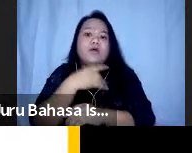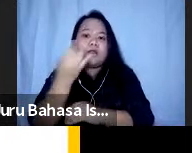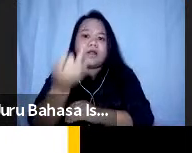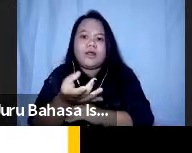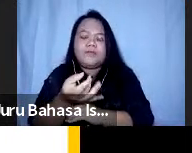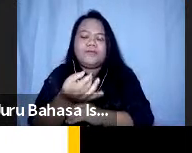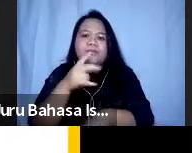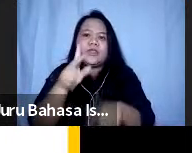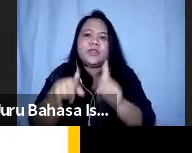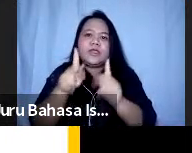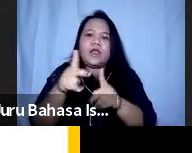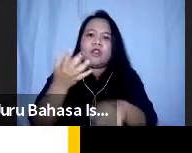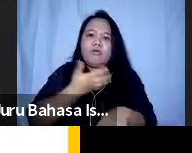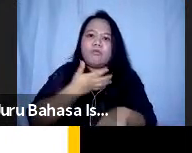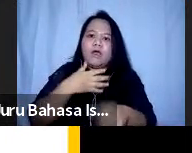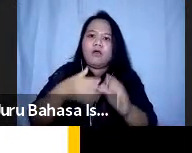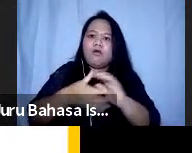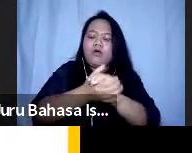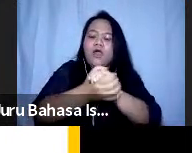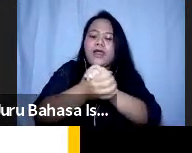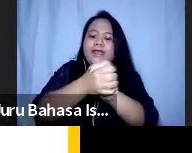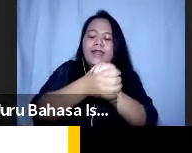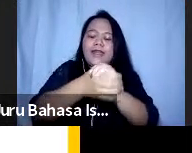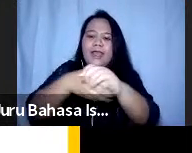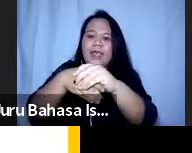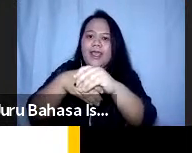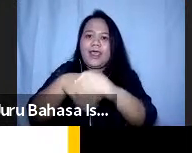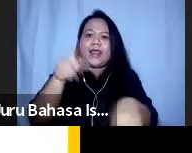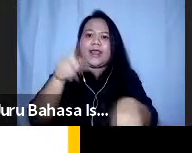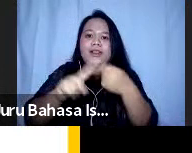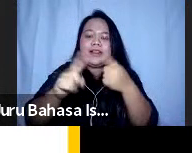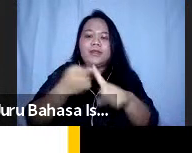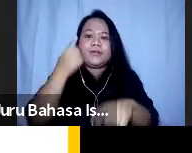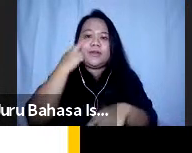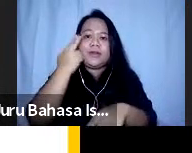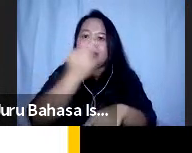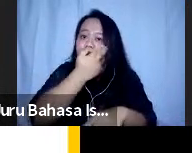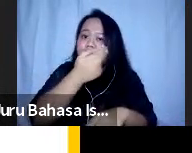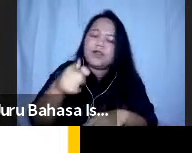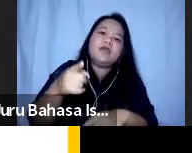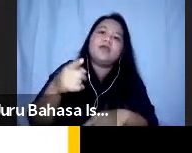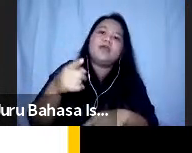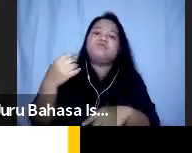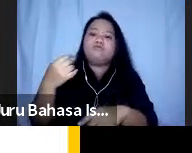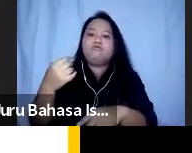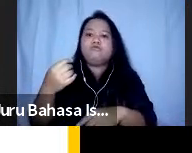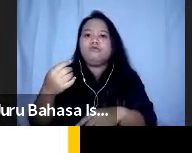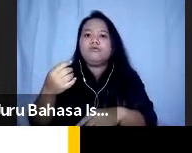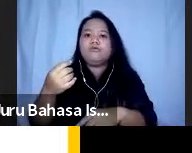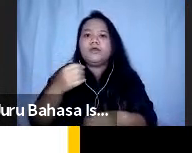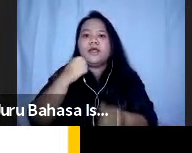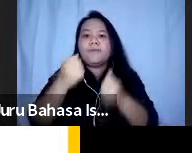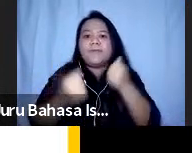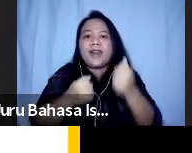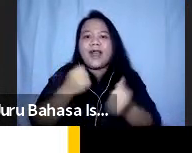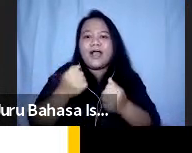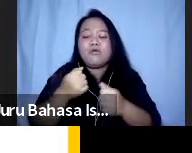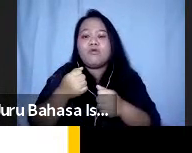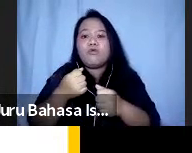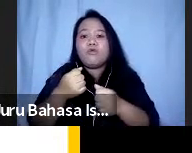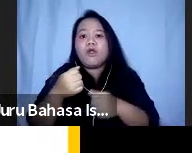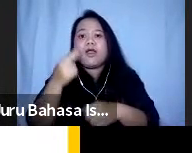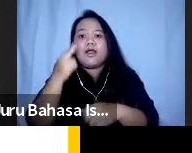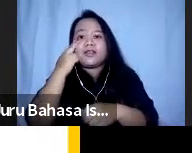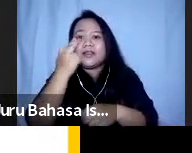ketika kita ingin menggandeng mereka ketika kita ingin menggandeng mereka adalah lakukan bahwa mereka yang